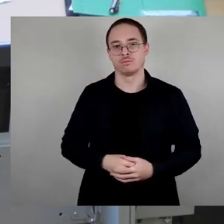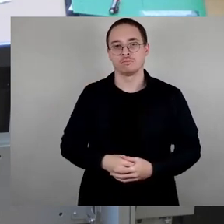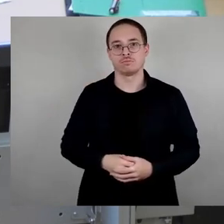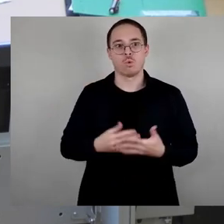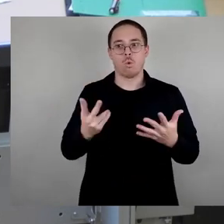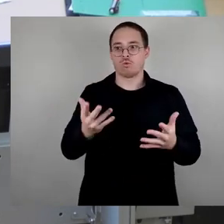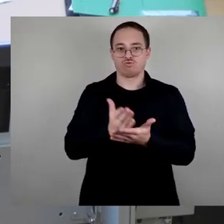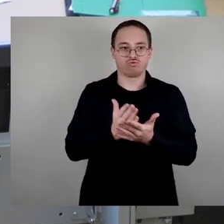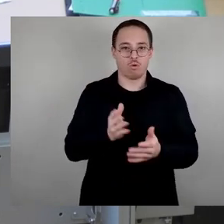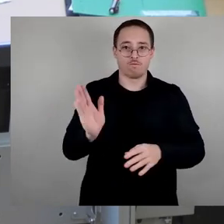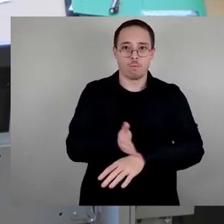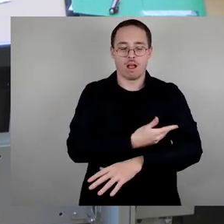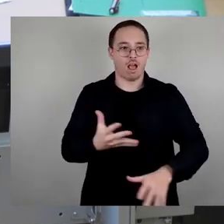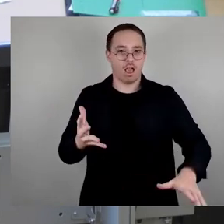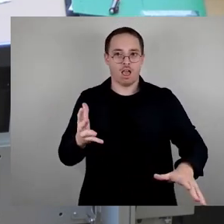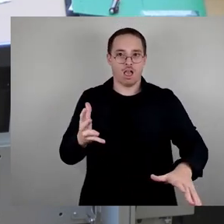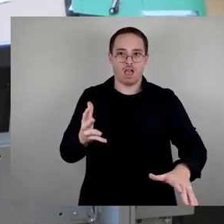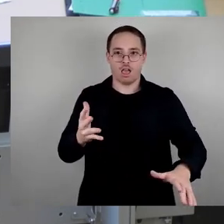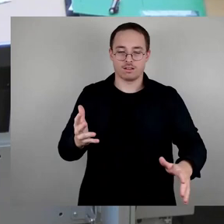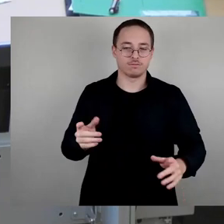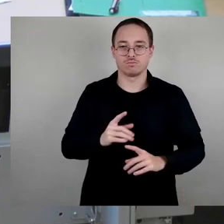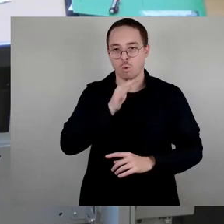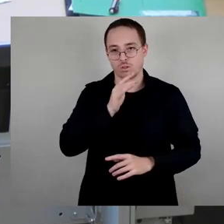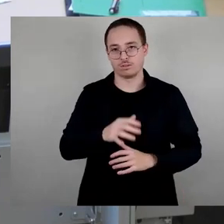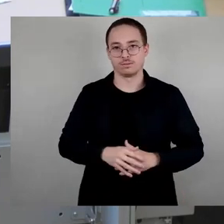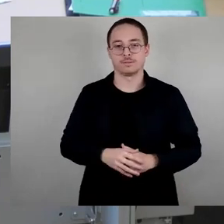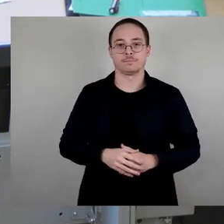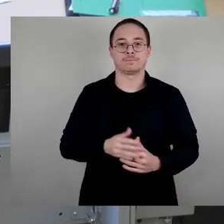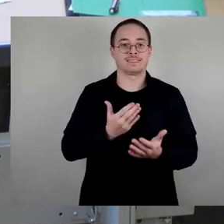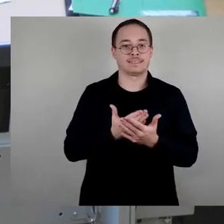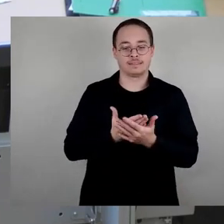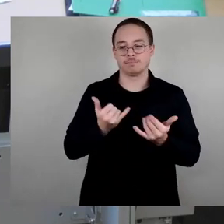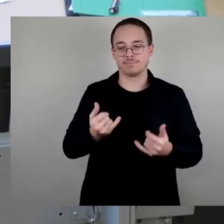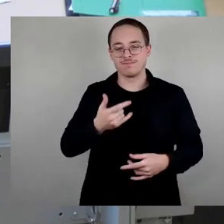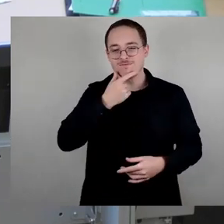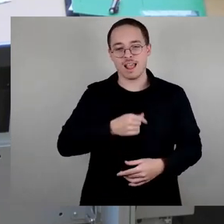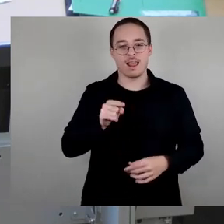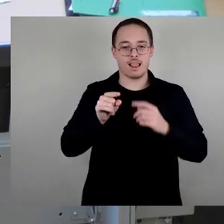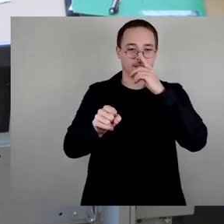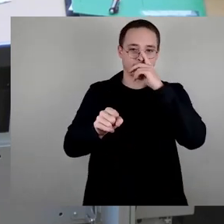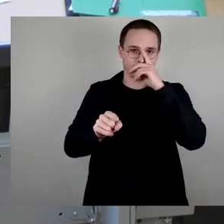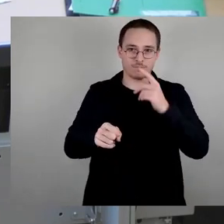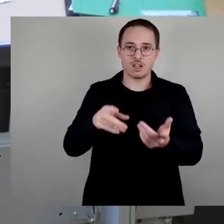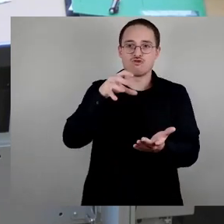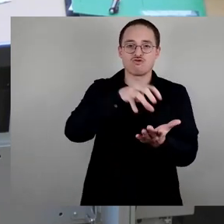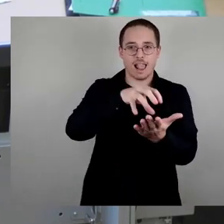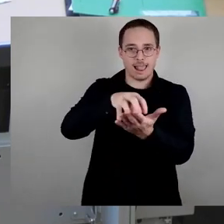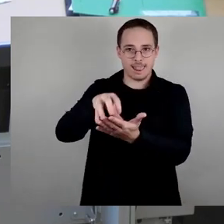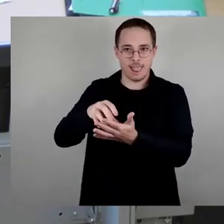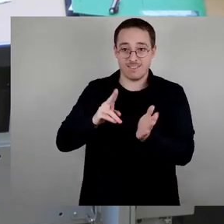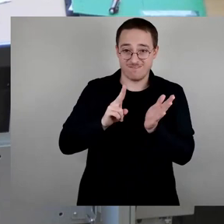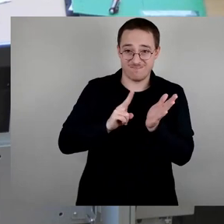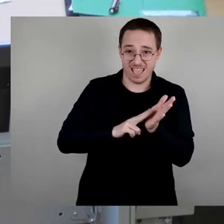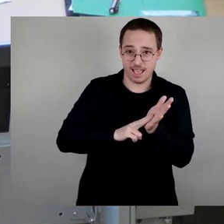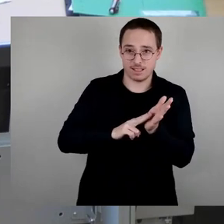Es ist aber viel gewonnen, wenn wir den Stellenwert der verschiedenen Gedenkanlässe in Dresden immer wieder sorgfältig reflektieren und aufhören,